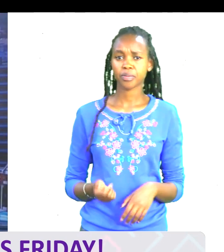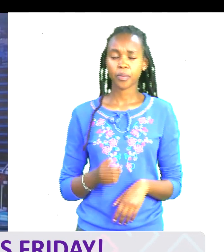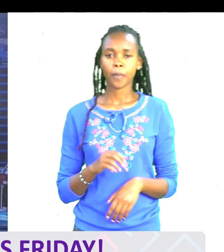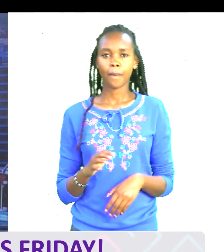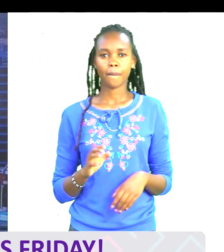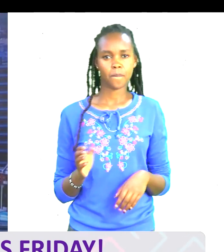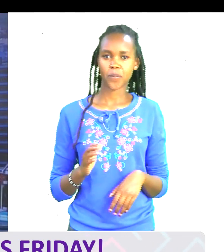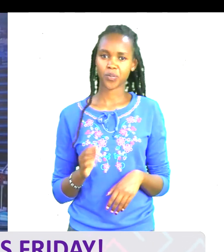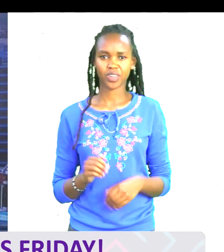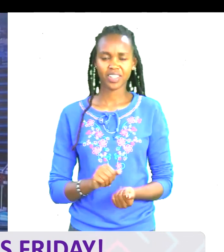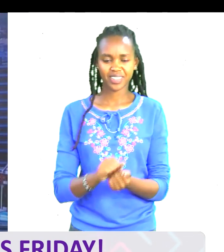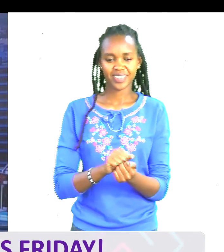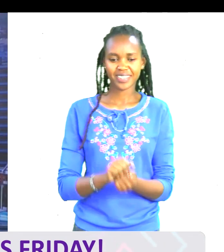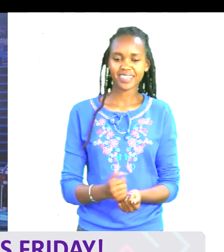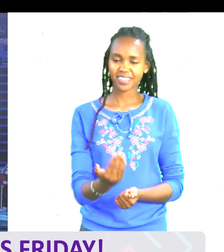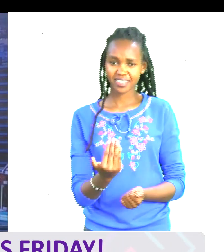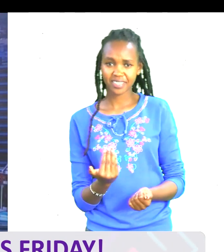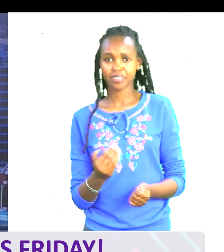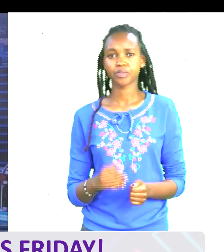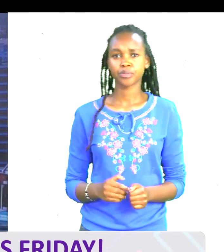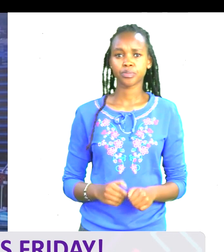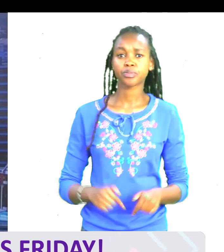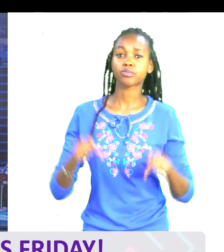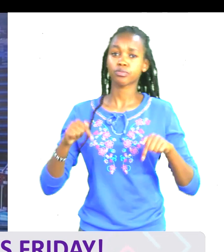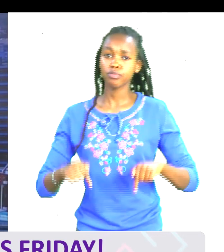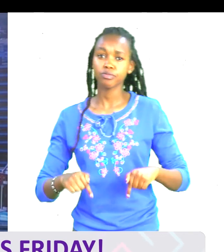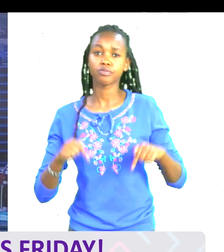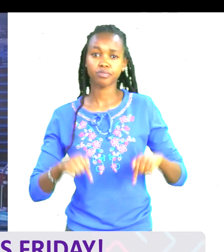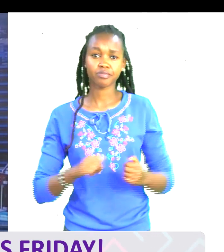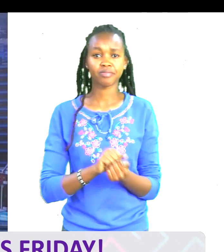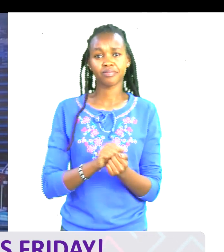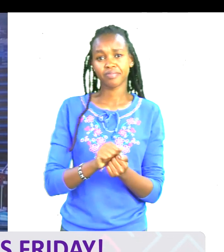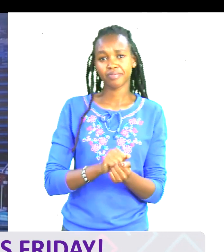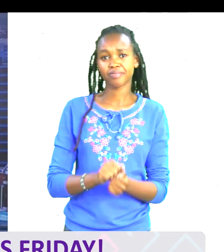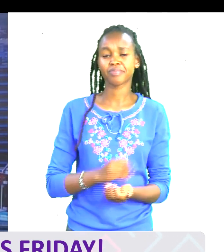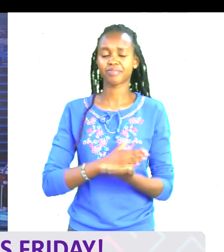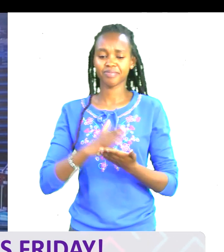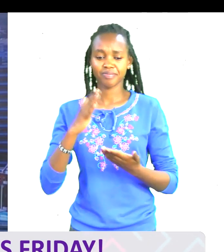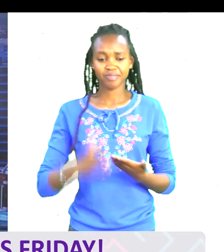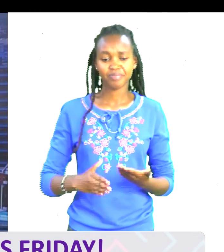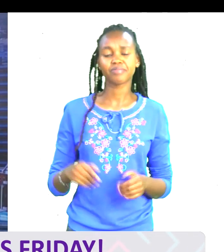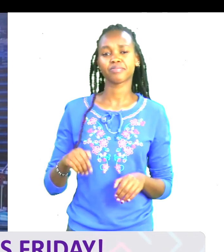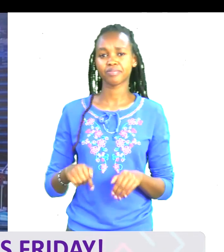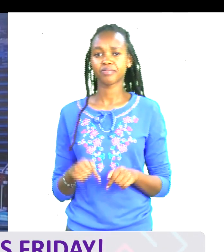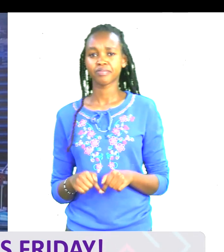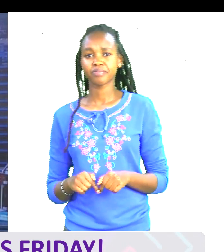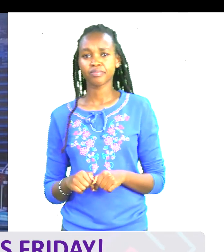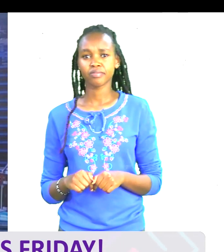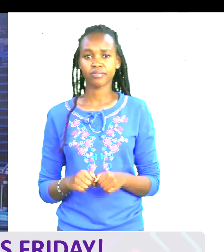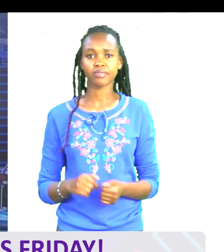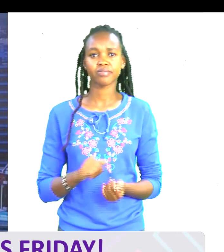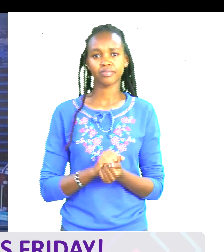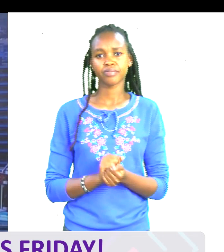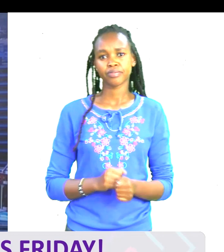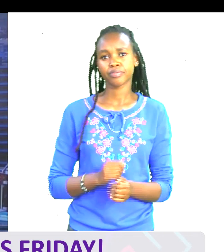Yani, natuwaake yu Friday hifiki. Lakini, it's today, it's Friday. It's already weekend. Rojeki, ikishangia Friday, Saturday